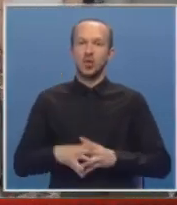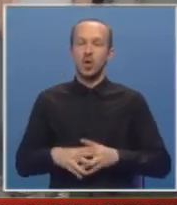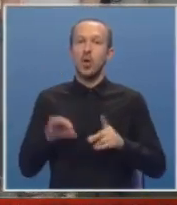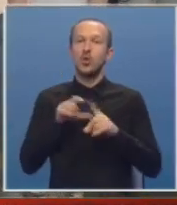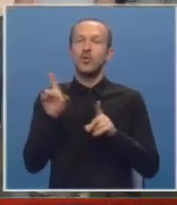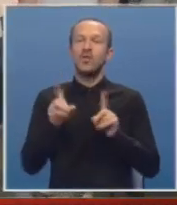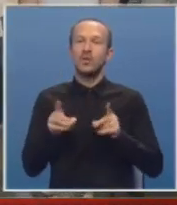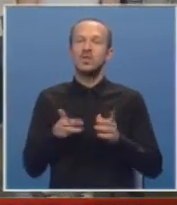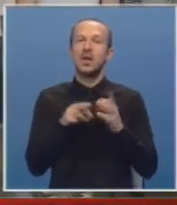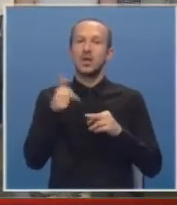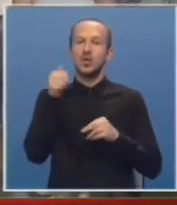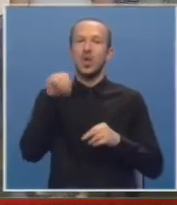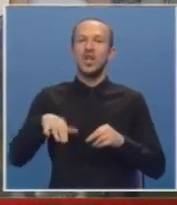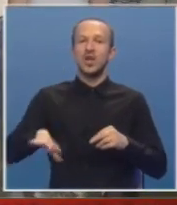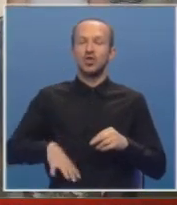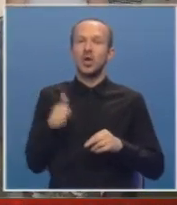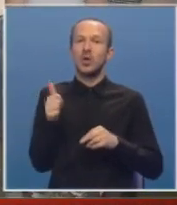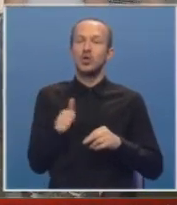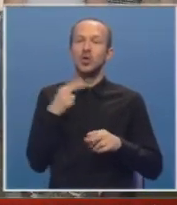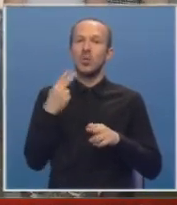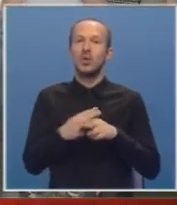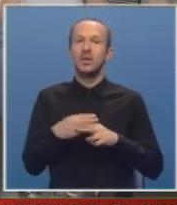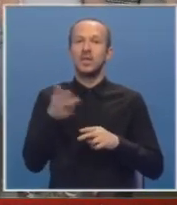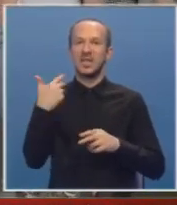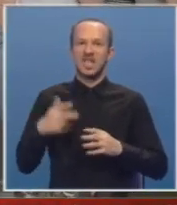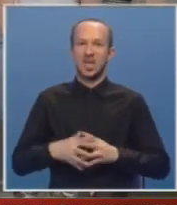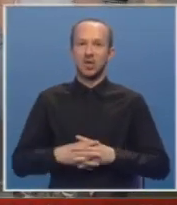od ovog virusa na 100.000 žena godišnje oboli njih 30.